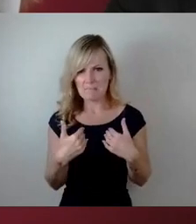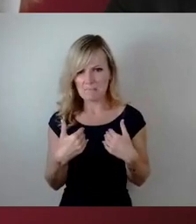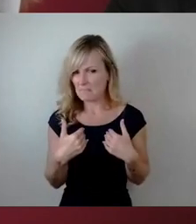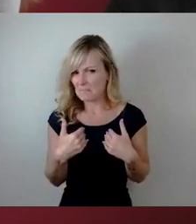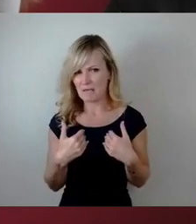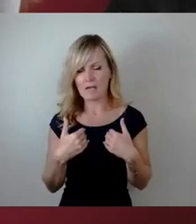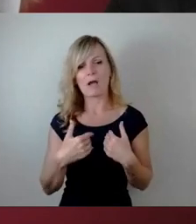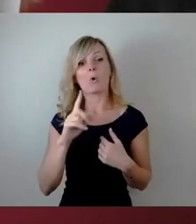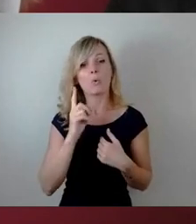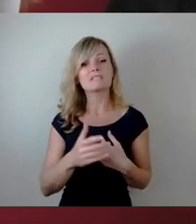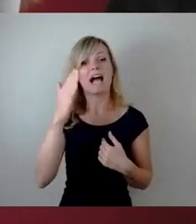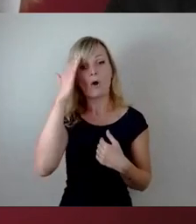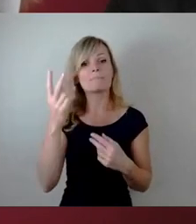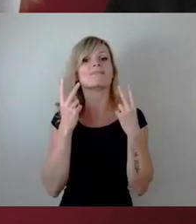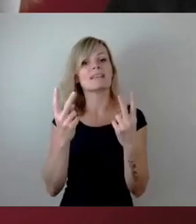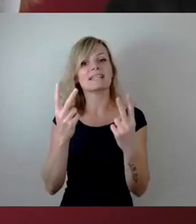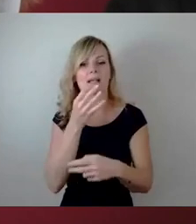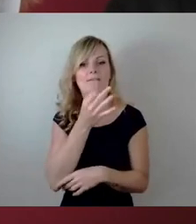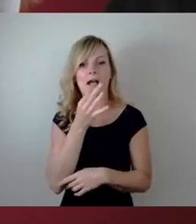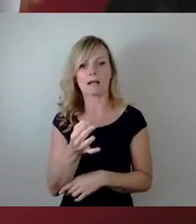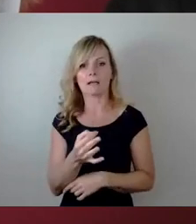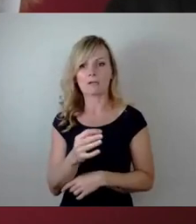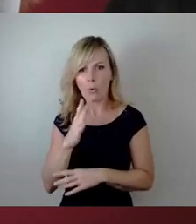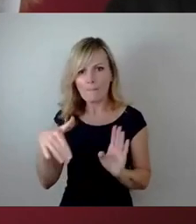Frage, die wir uns alle stellen sollten, wir haben ja noch mehr solche Brücken.